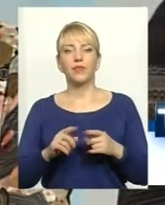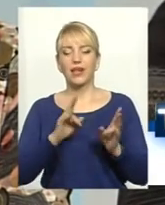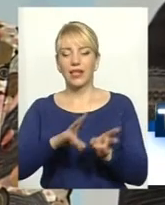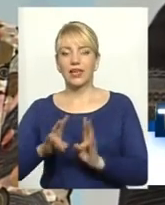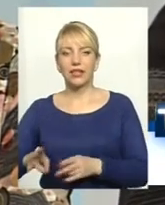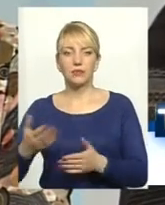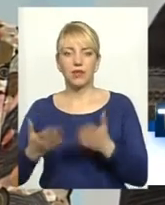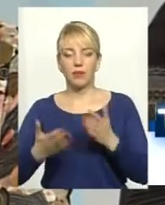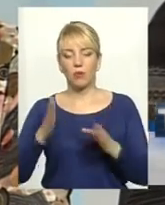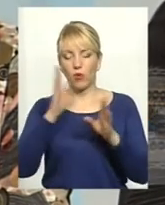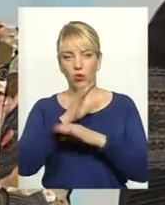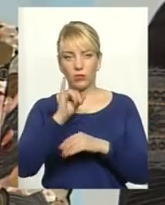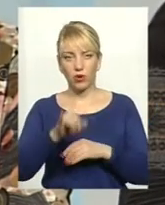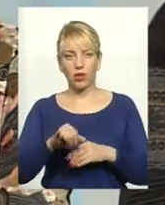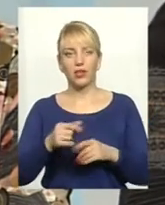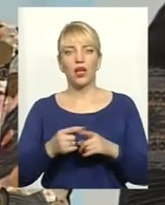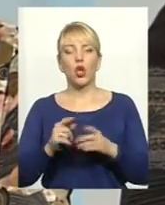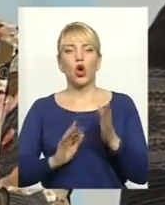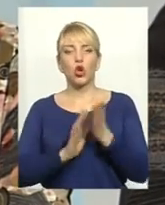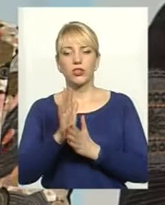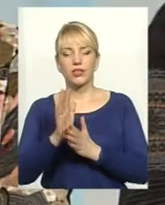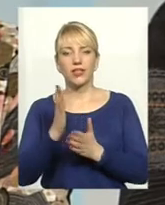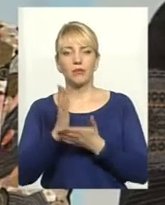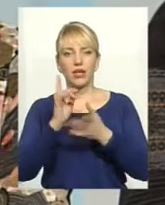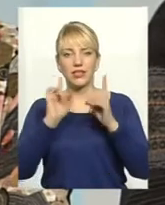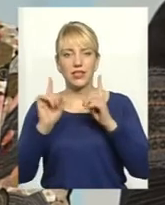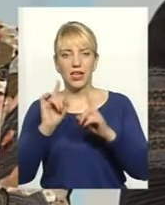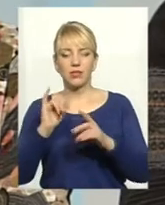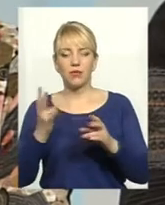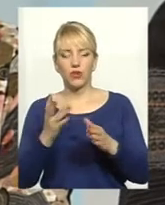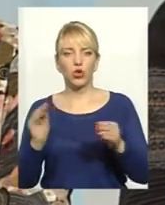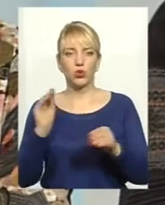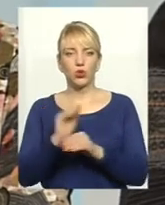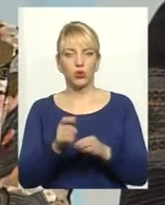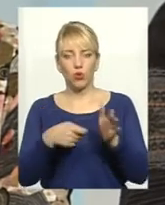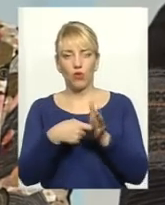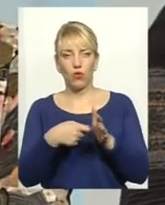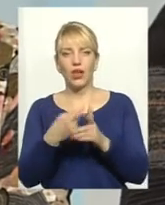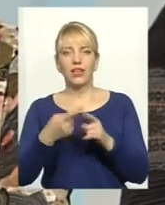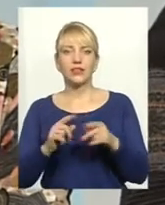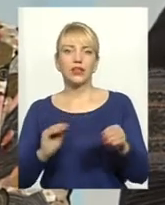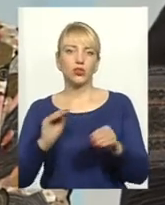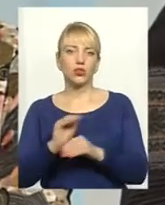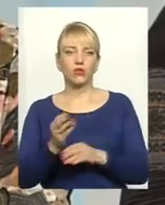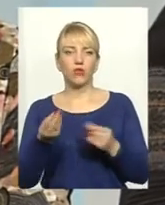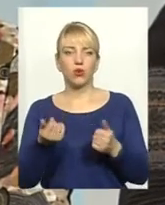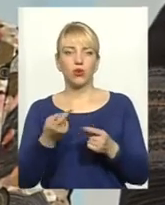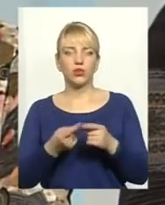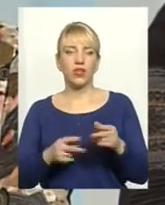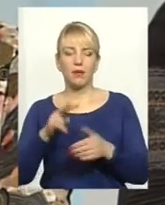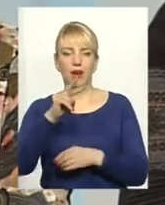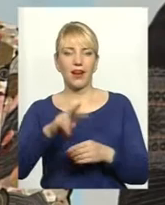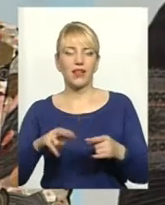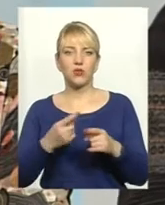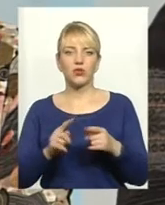погода не така, рослини мають стрес, ми змушені додатково їх підтримувати, це додатково гроші. І паралельно до цього